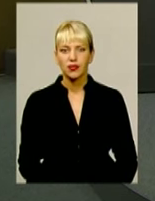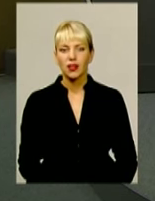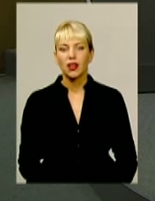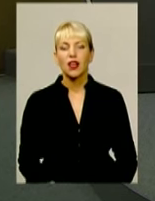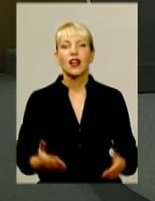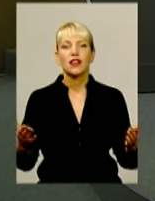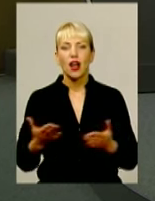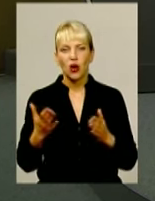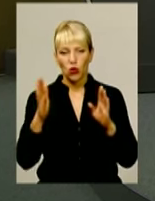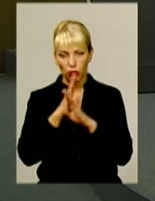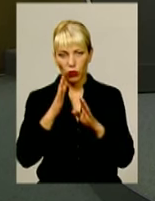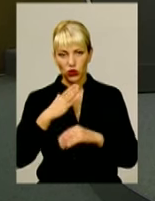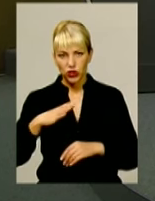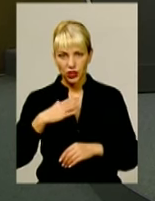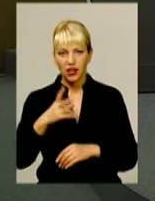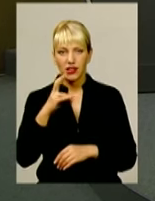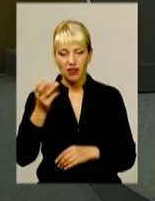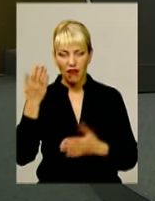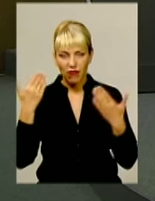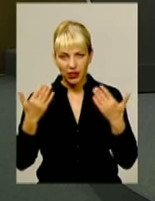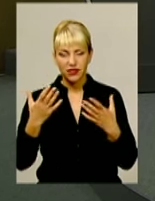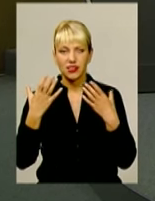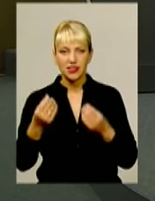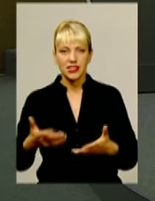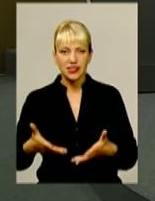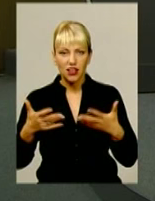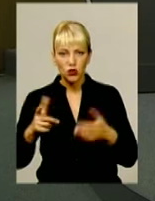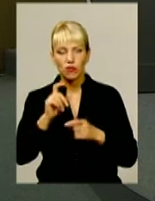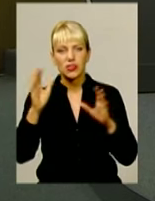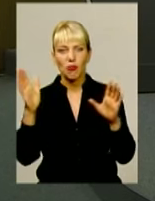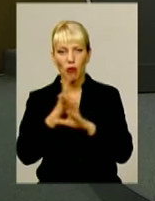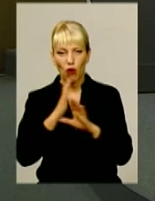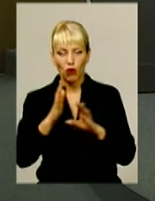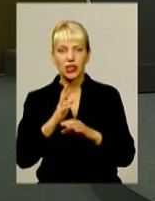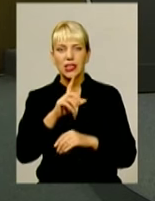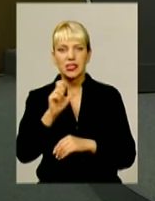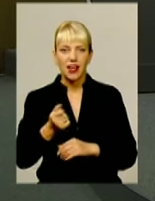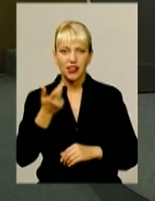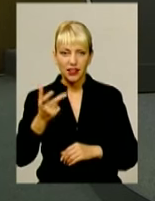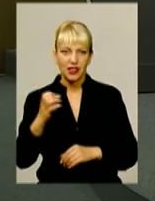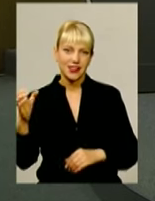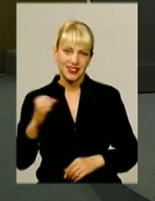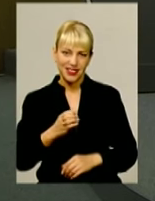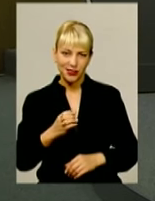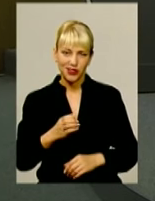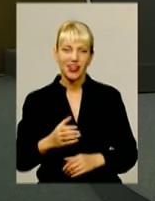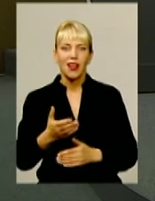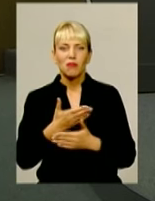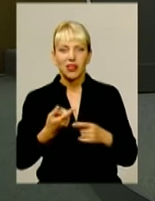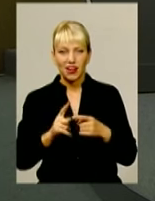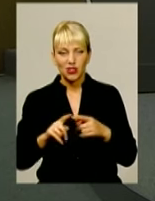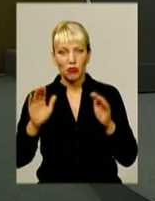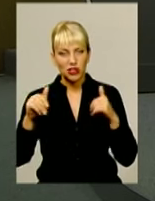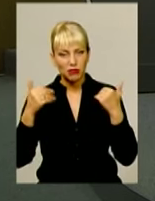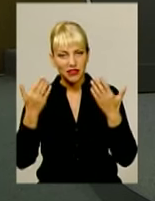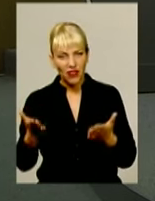Якої погоди чекати нам на вихідні, з'ясуємо з прогнозу синоптиків за кілька секунд. Ми на цьому з